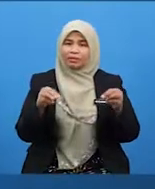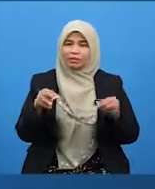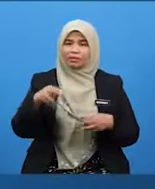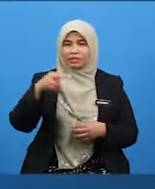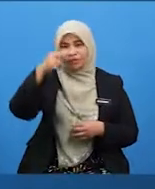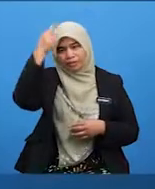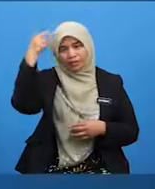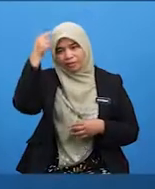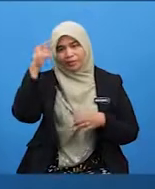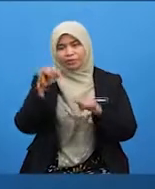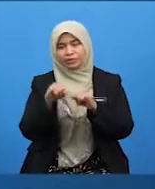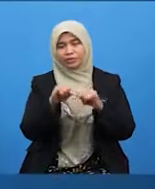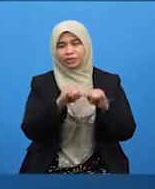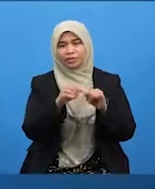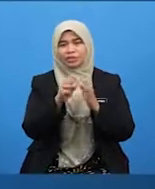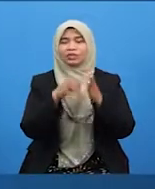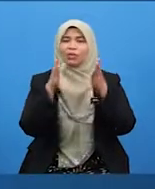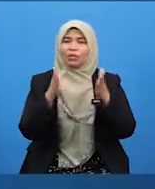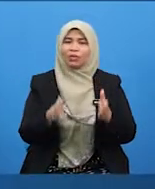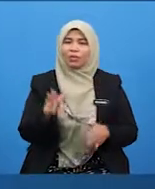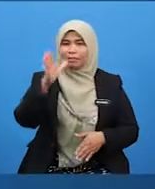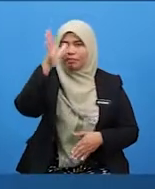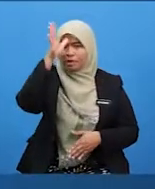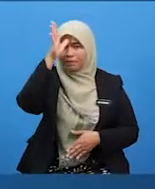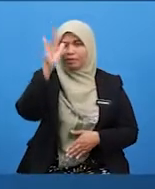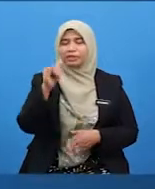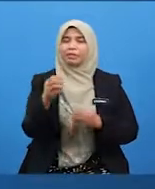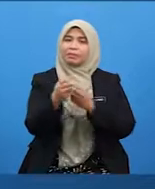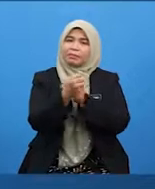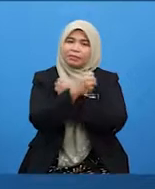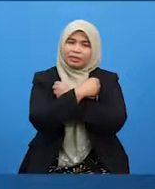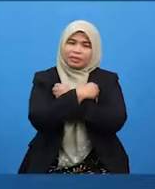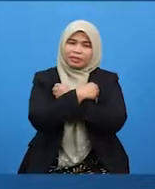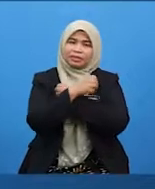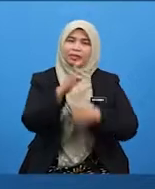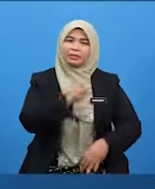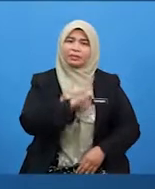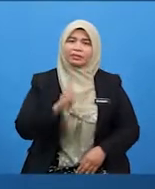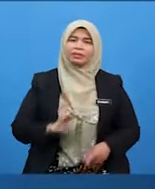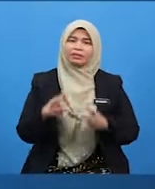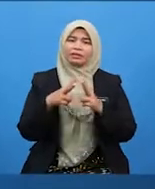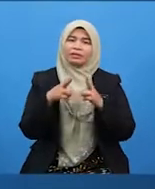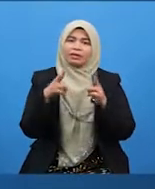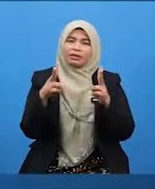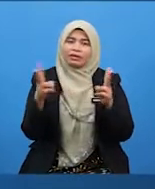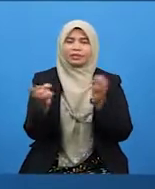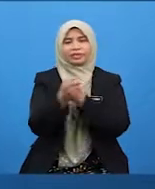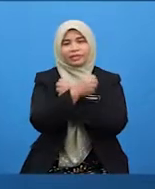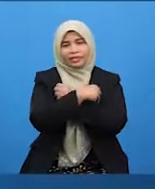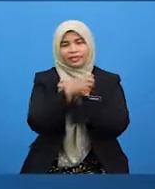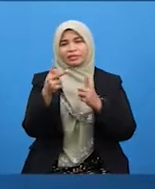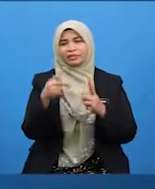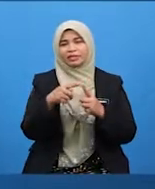seorang bapa yang penyayang. Baginda sangat sayang anak-anaknya.